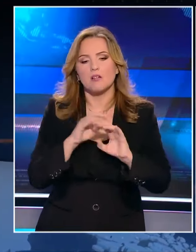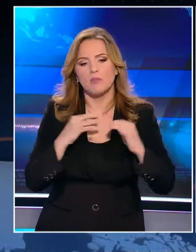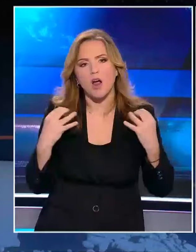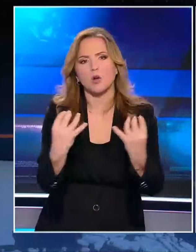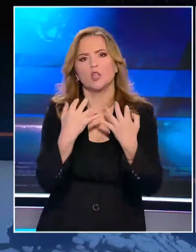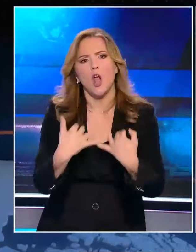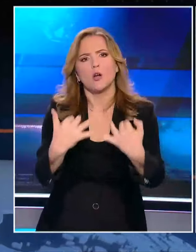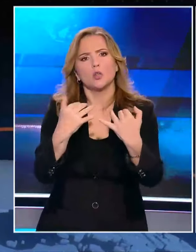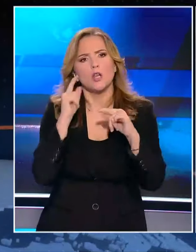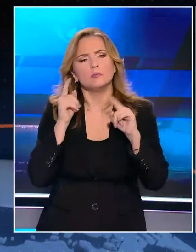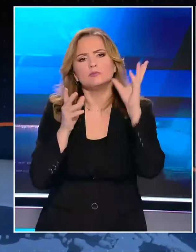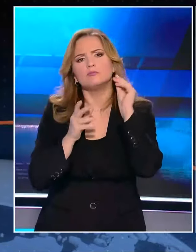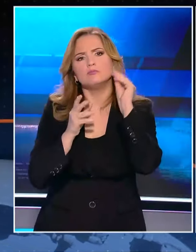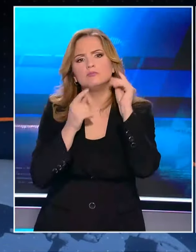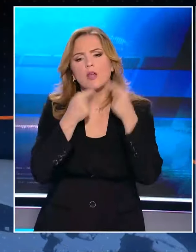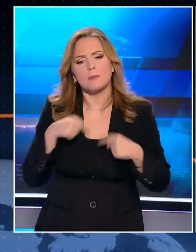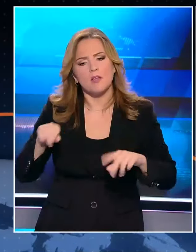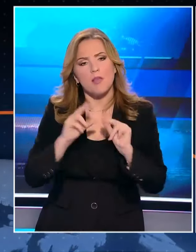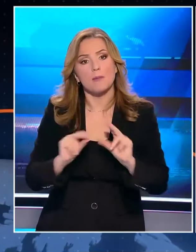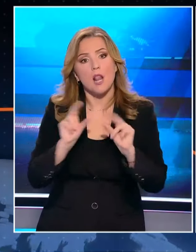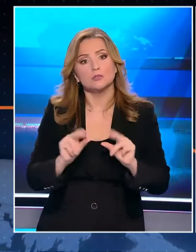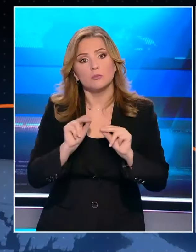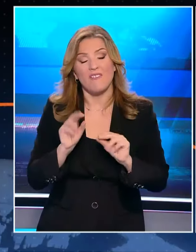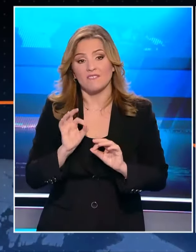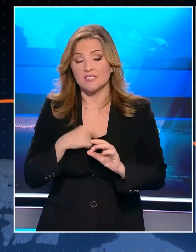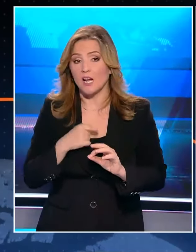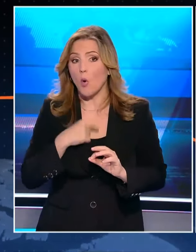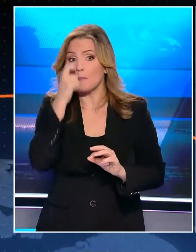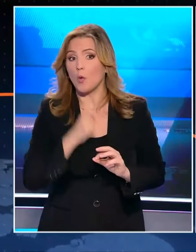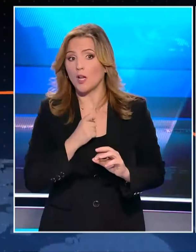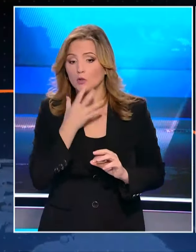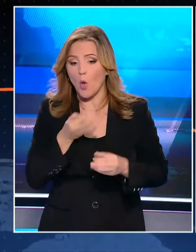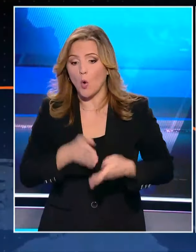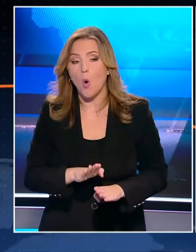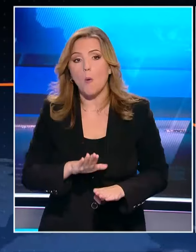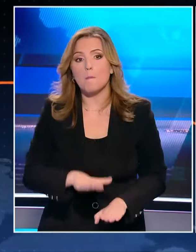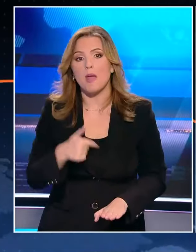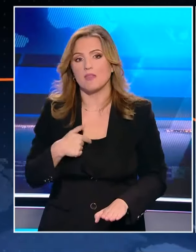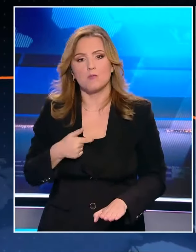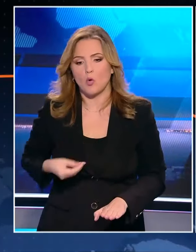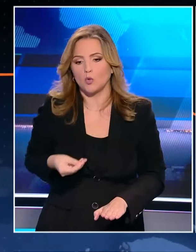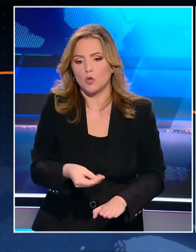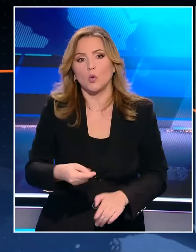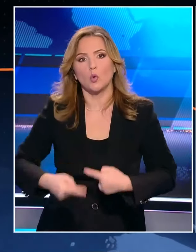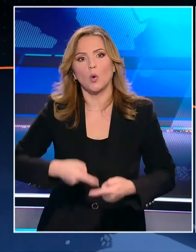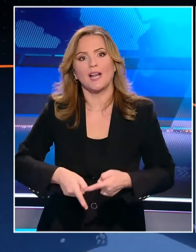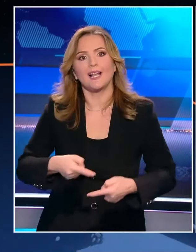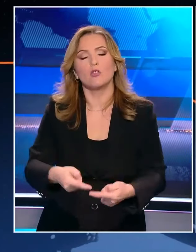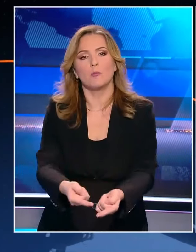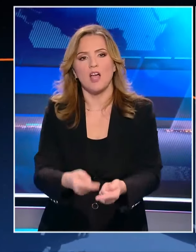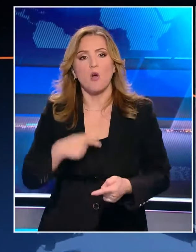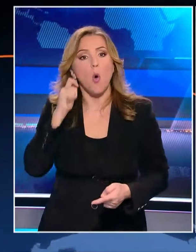βρεθεί εκεί και εκεί θα μιλήσουμε όλοι για όλα. Αλλά κυρίως το φίλο στο παιδί μου γιατί ειλικρινά δεν έχω να του δώσω τίποτα άλλο πέρα από το όνομά μου